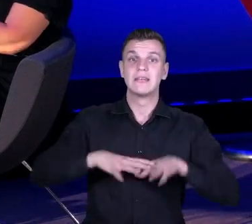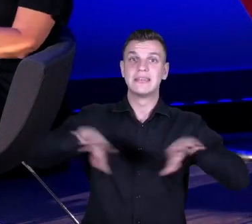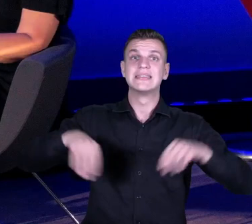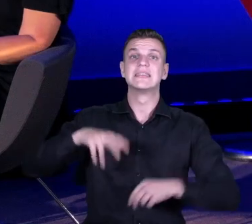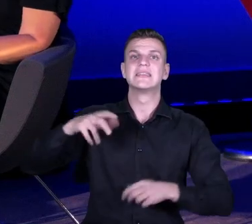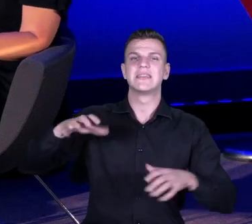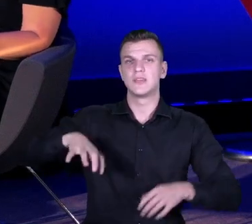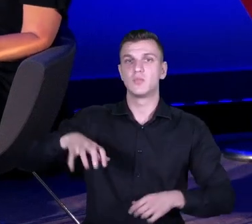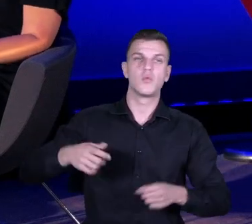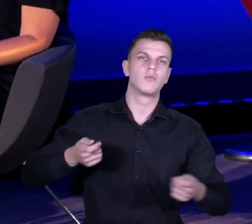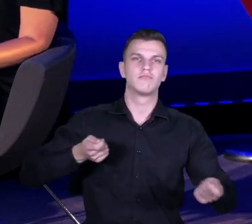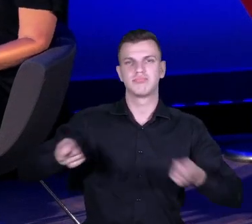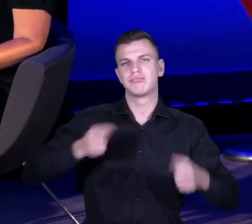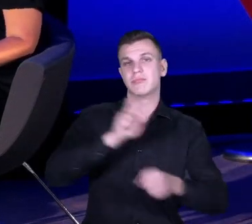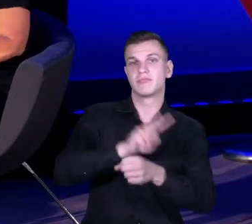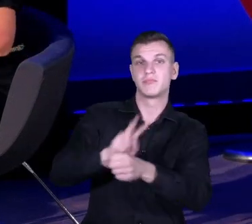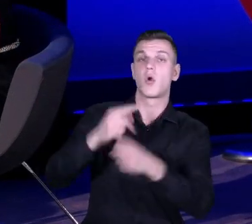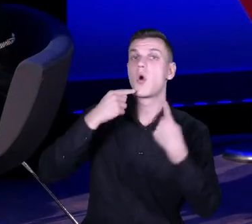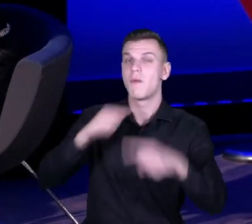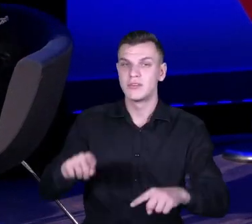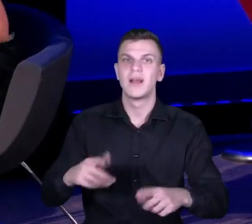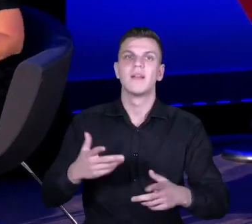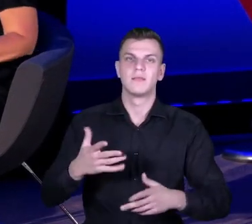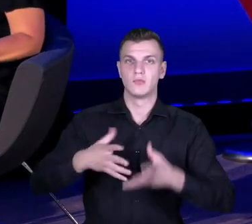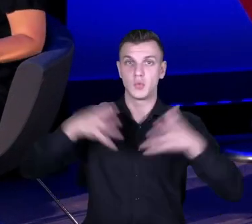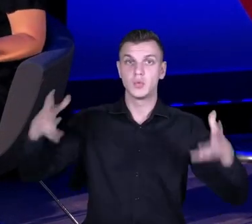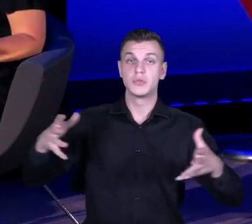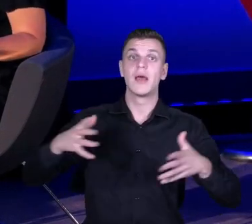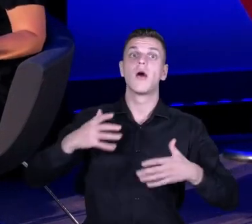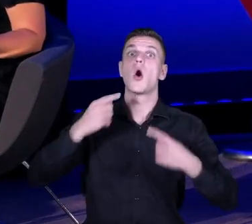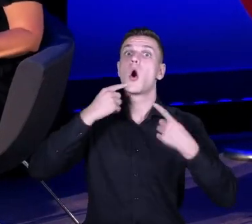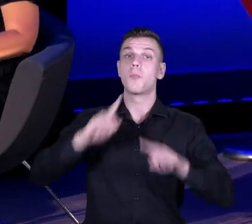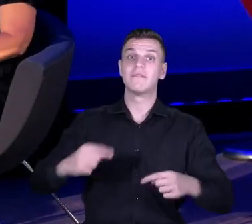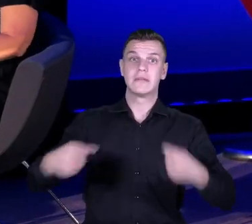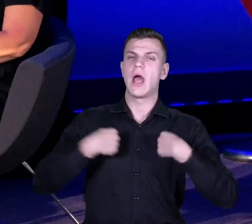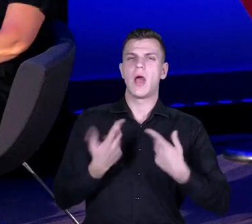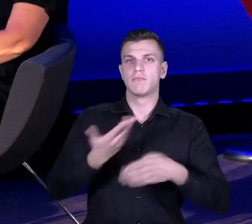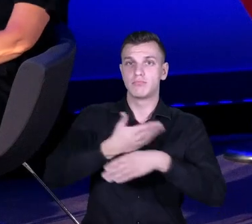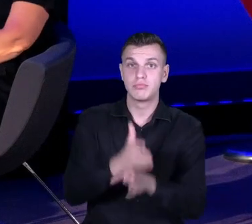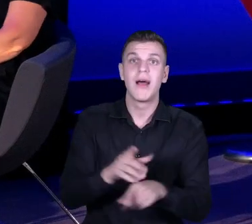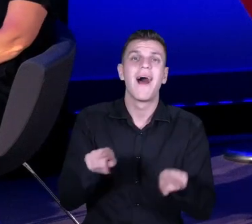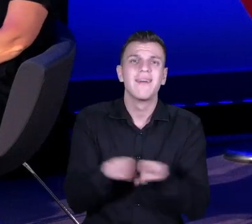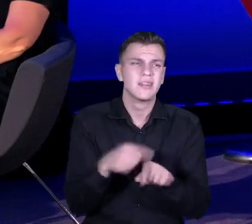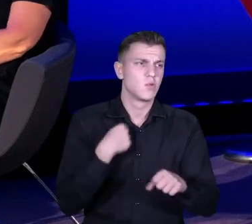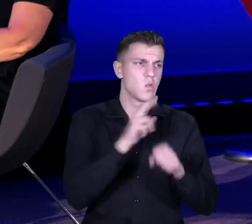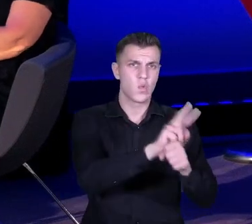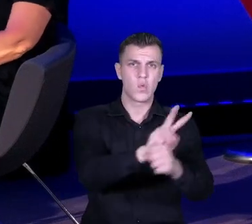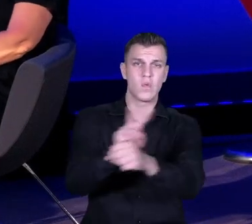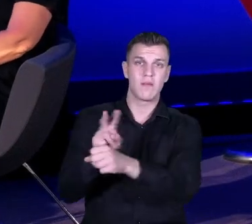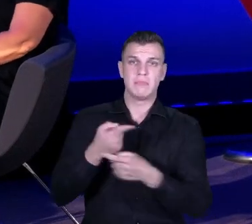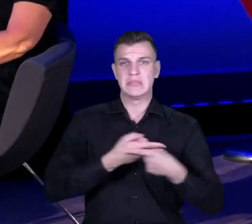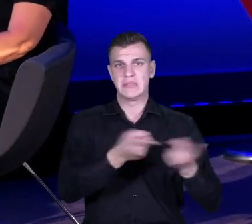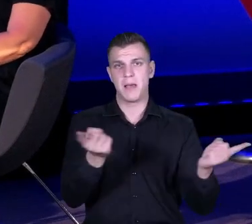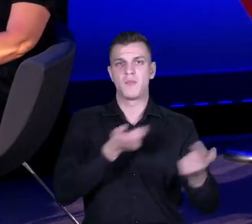jak gdyby dzielimy się tą odpowiedzialnością, ale też autonomią, co sprawia, że